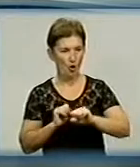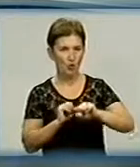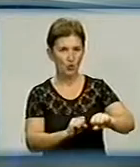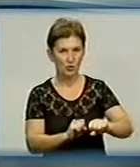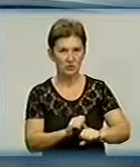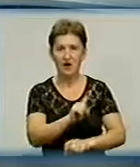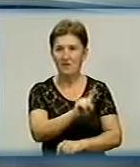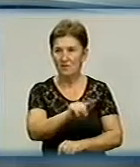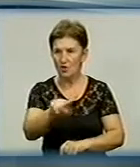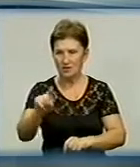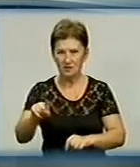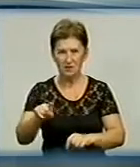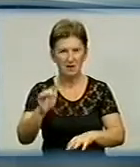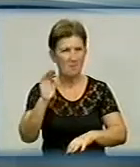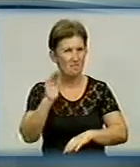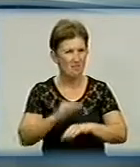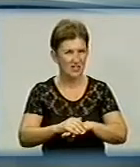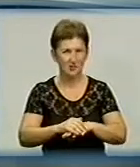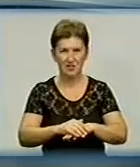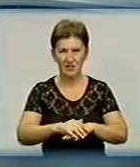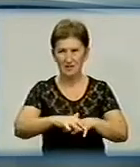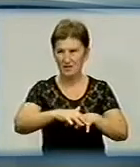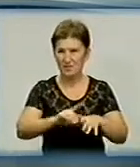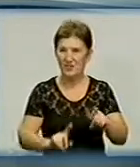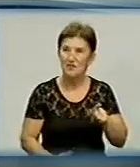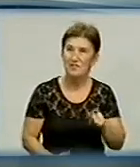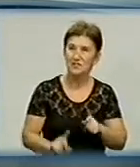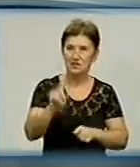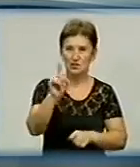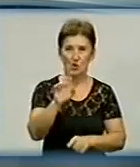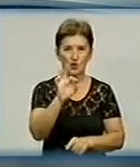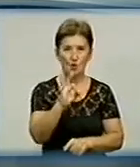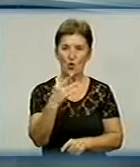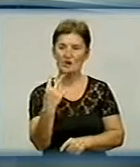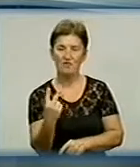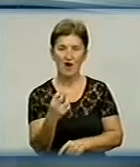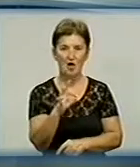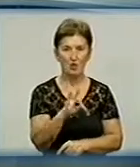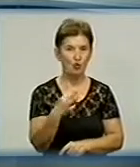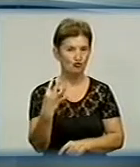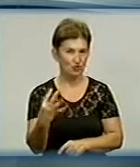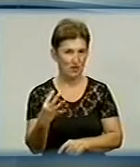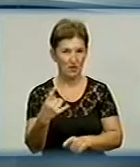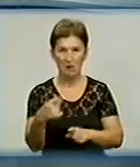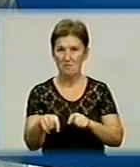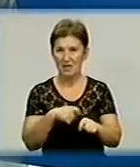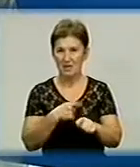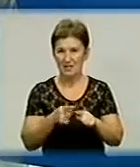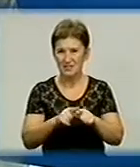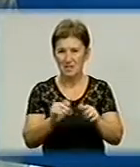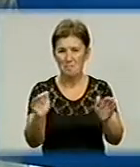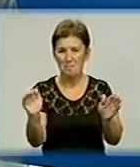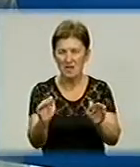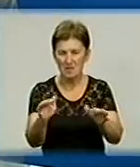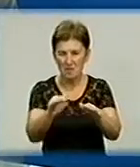кургани практично розорені, їхня висота була в межах 0,2-0,4 метра, тобто це зовсім невеличкі пагорбики,